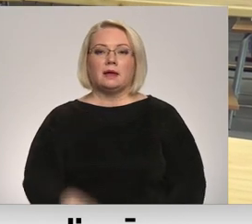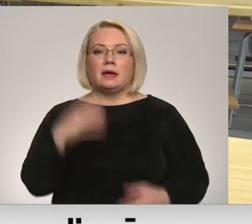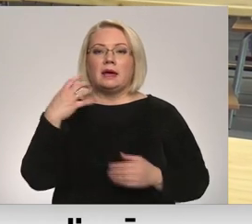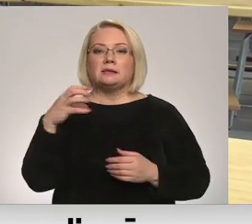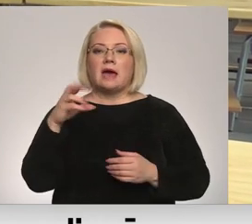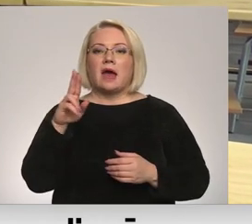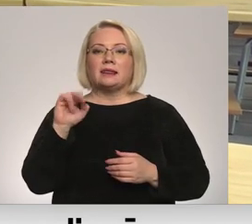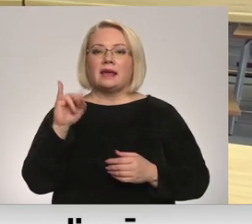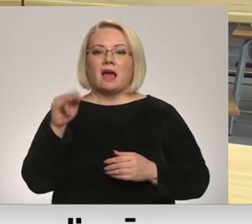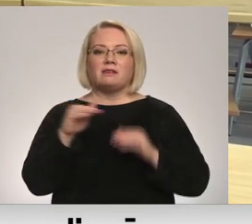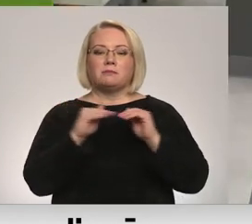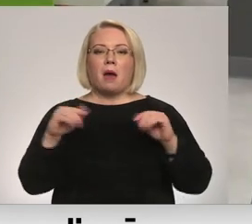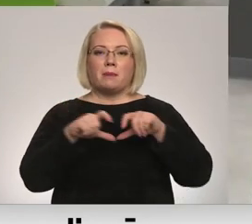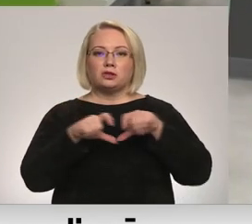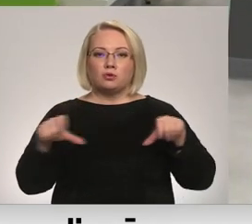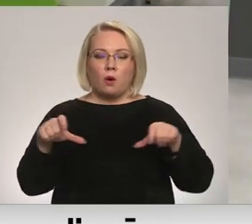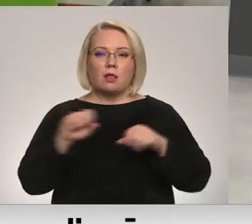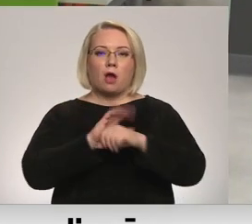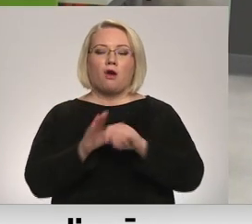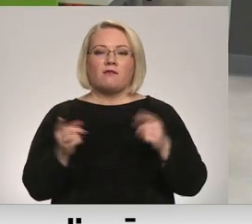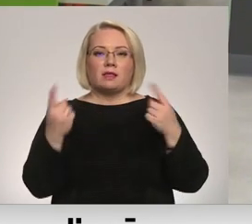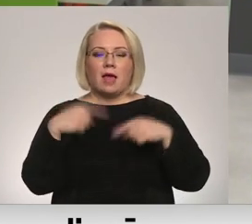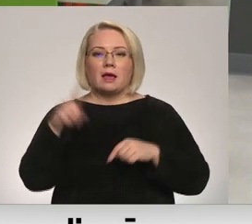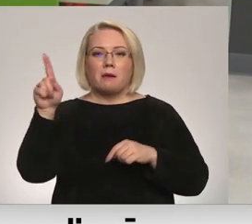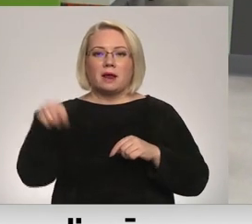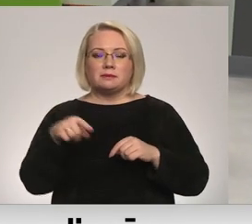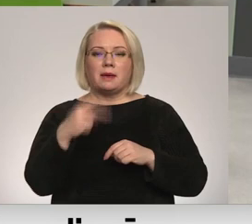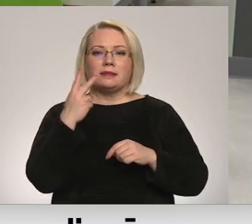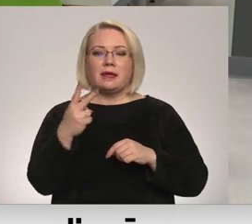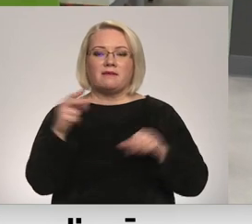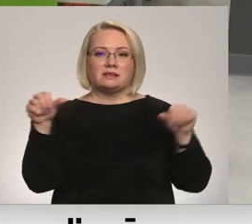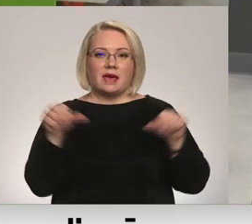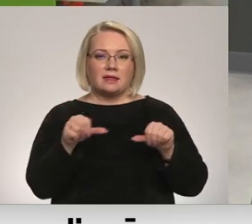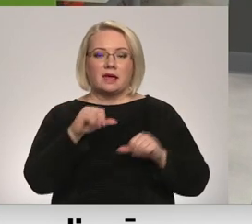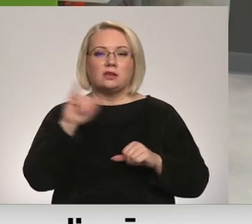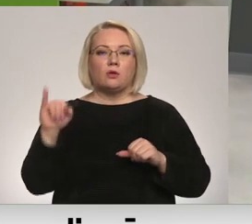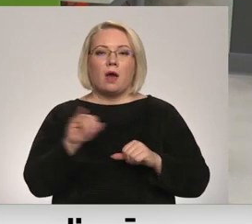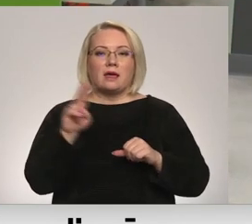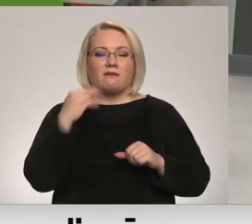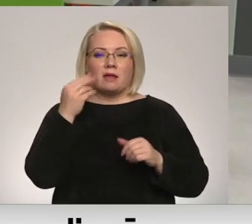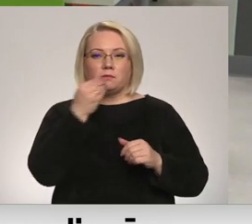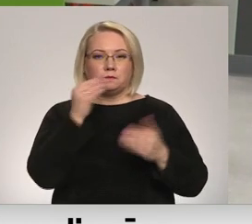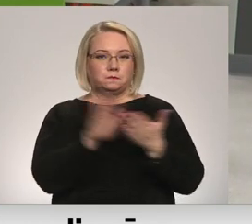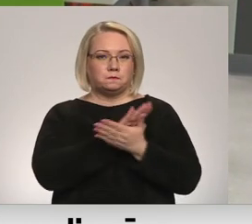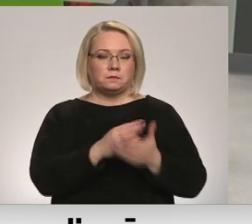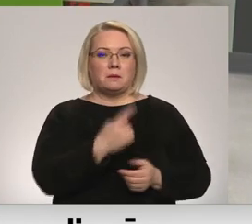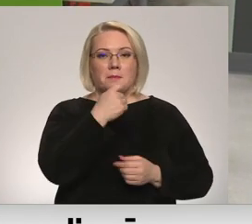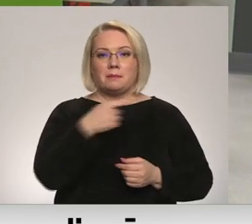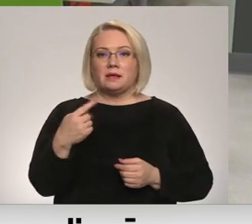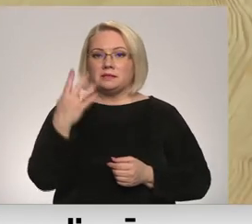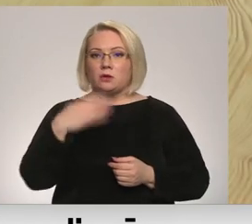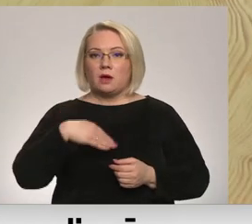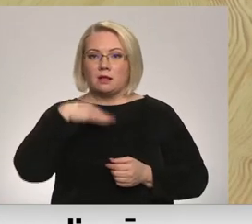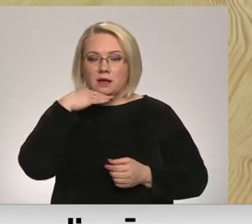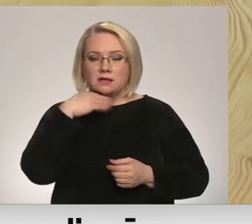Cernikavas pamatskolā atbilstojuši Covid laika prasībām izveidotas divas ēdam zāles. No janvāra, kad brīvpusdienas ir tikai pirmo ceturto klašu